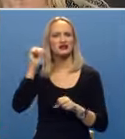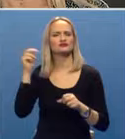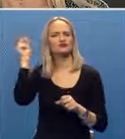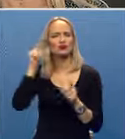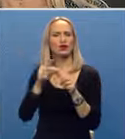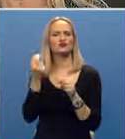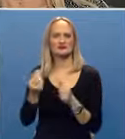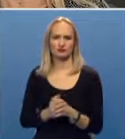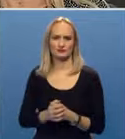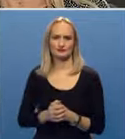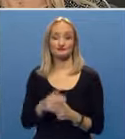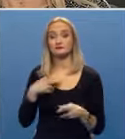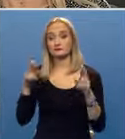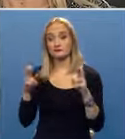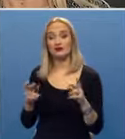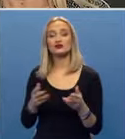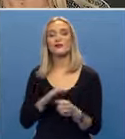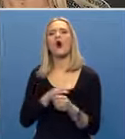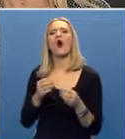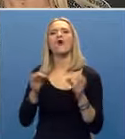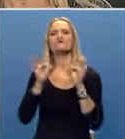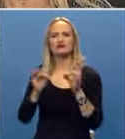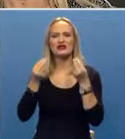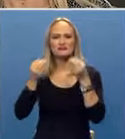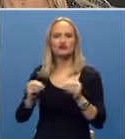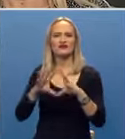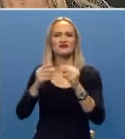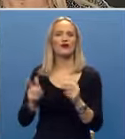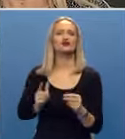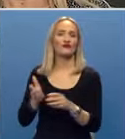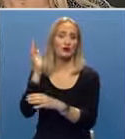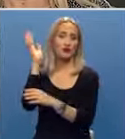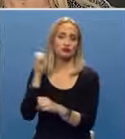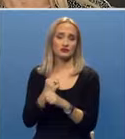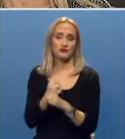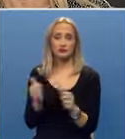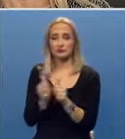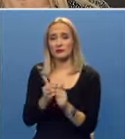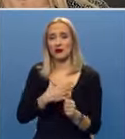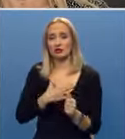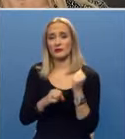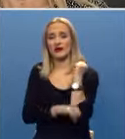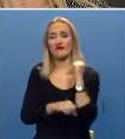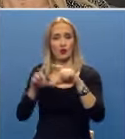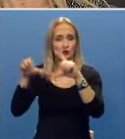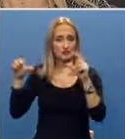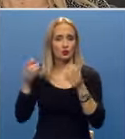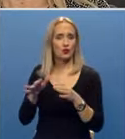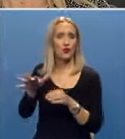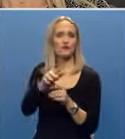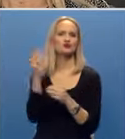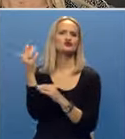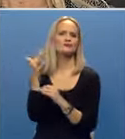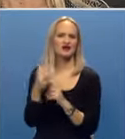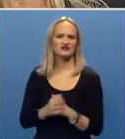Srpskoj. Nadamo se da ćemo opravdati očekivanja u našem budućem radu, da ćemo sa našeg fakulteta u oblasti